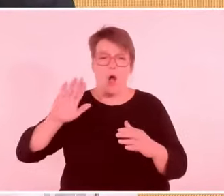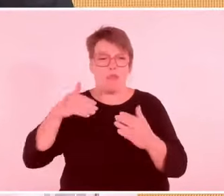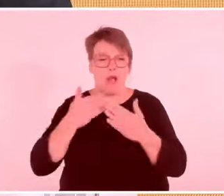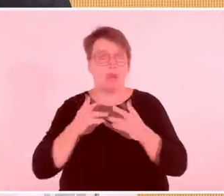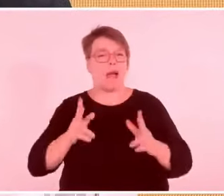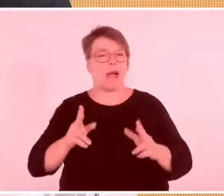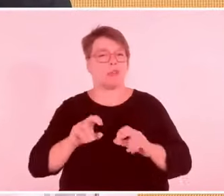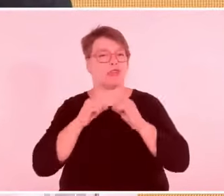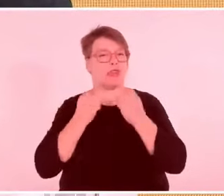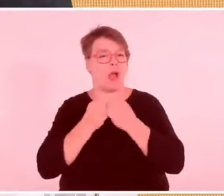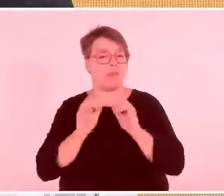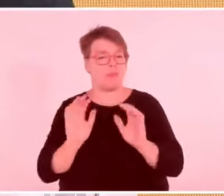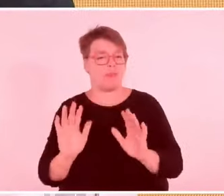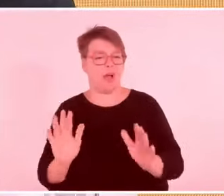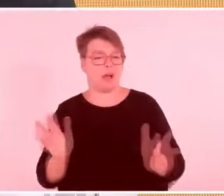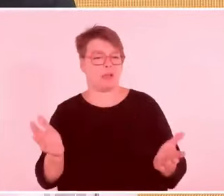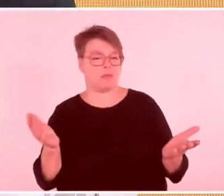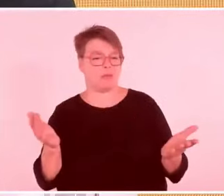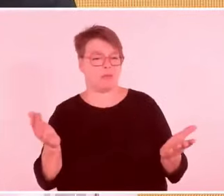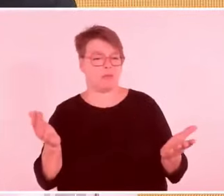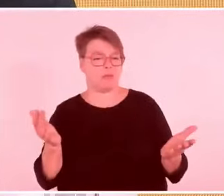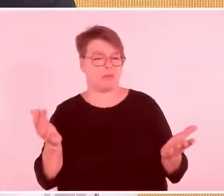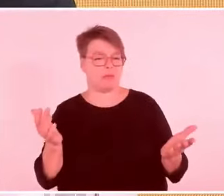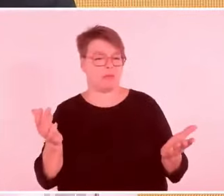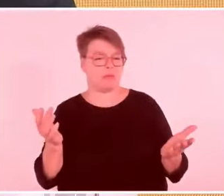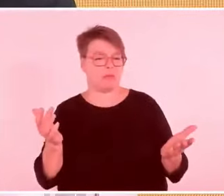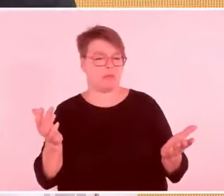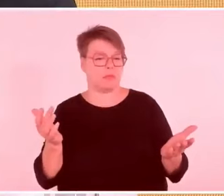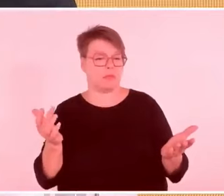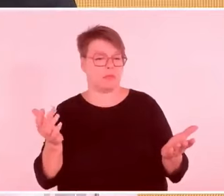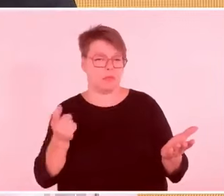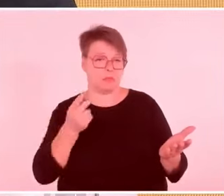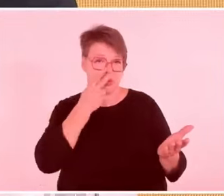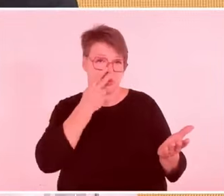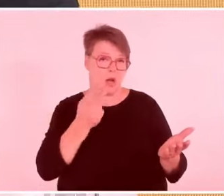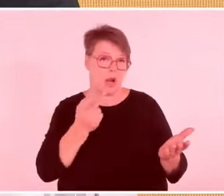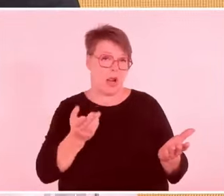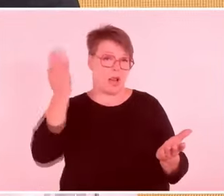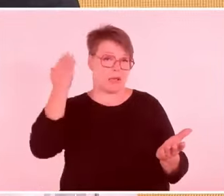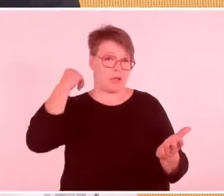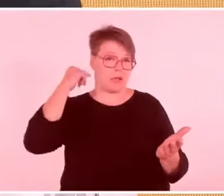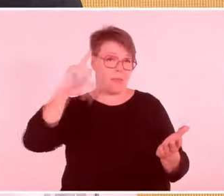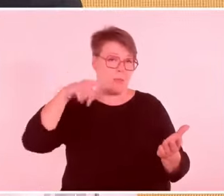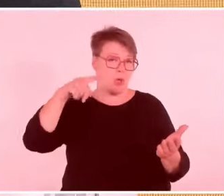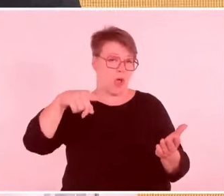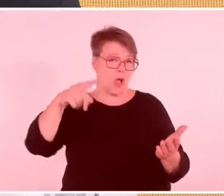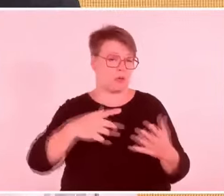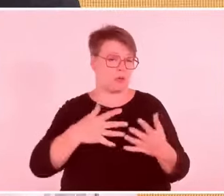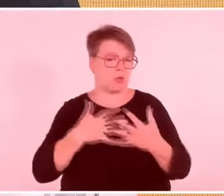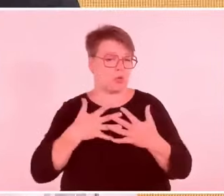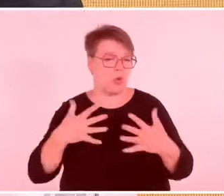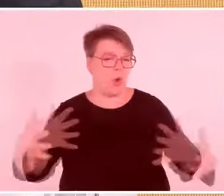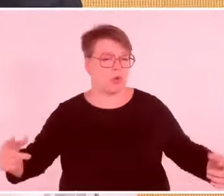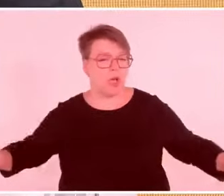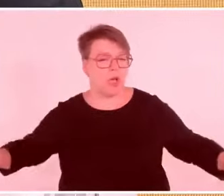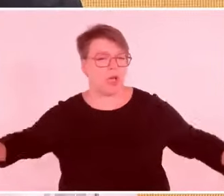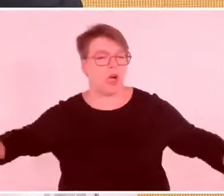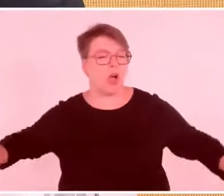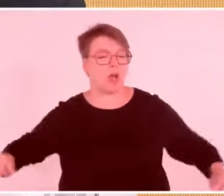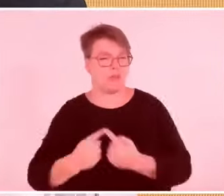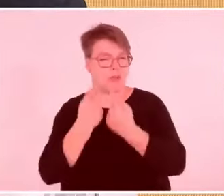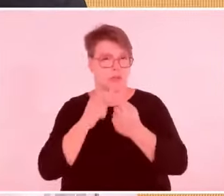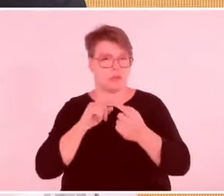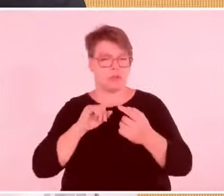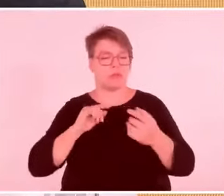Folgendes gesagt. Das ist ein Putsch. Israel ist auf dem Weg zu einer Diktatur. Zitat Ende. Israel